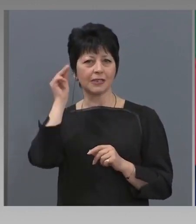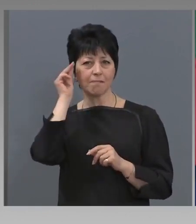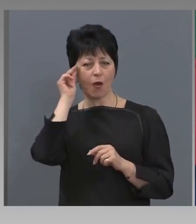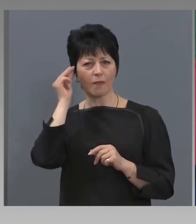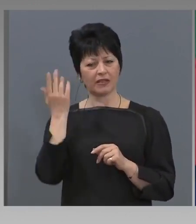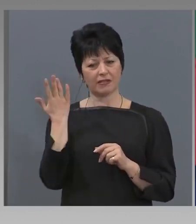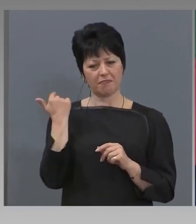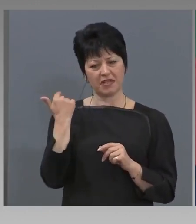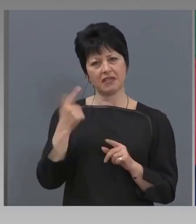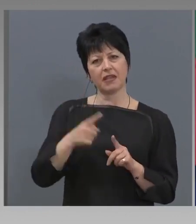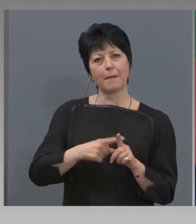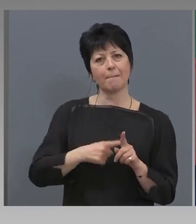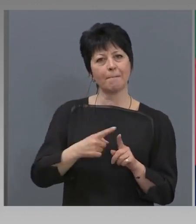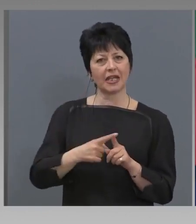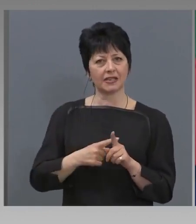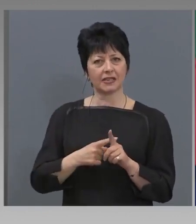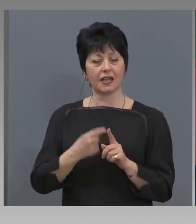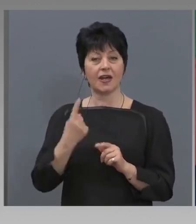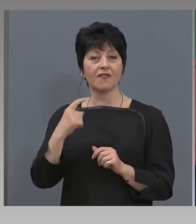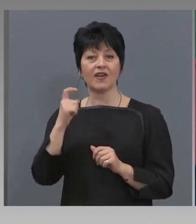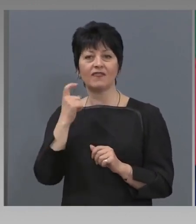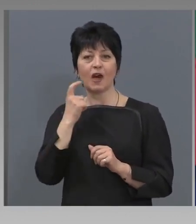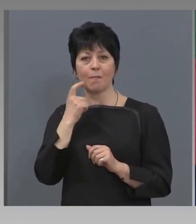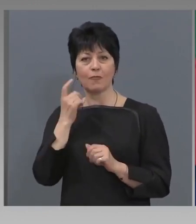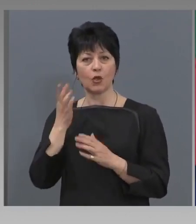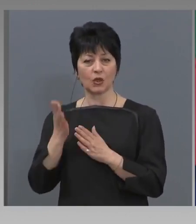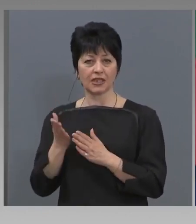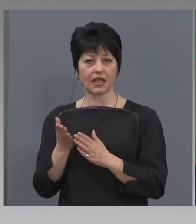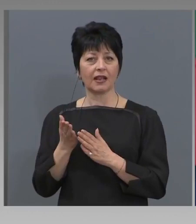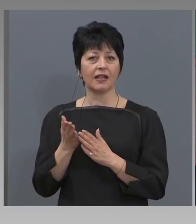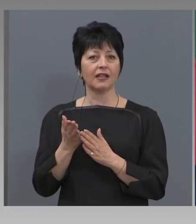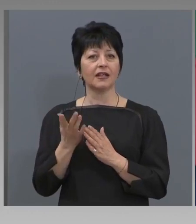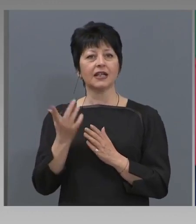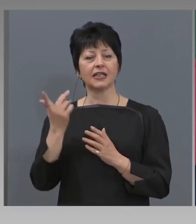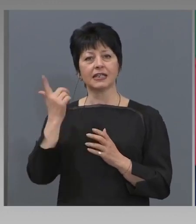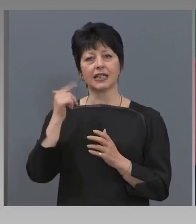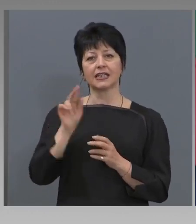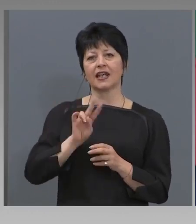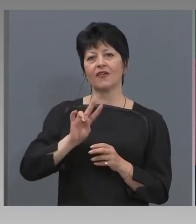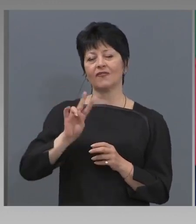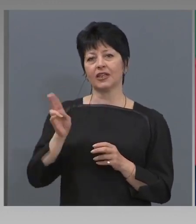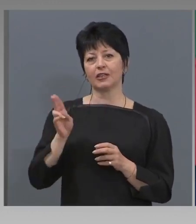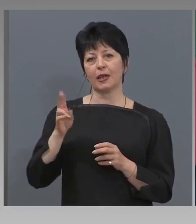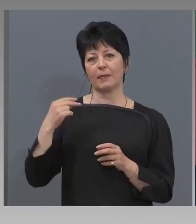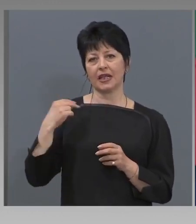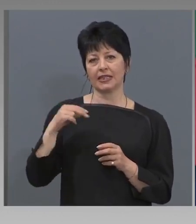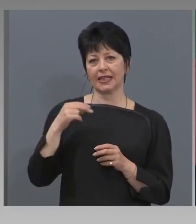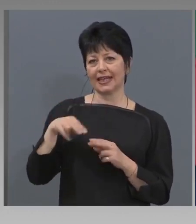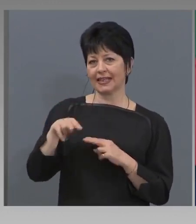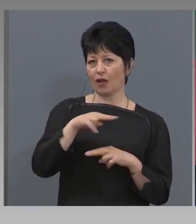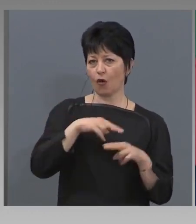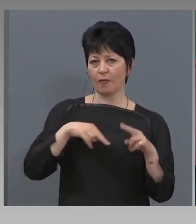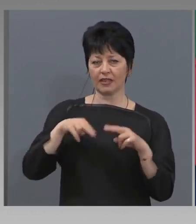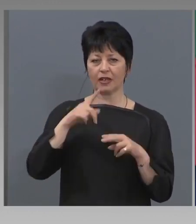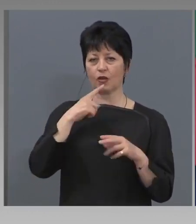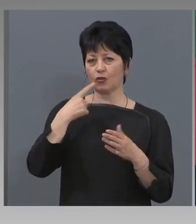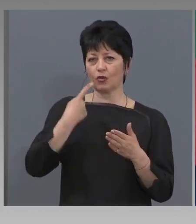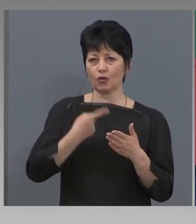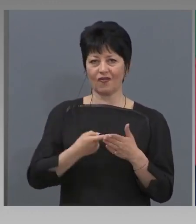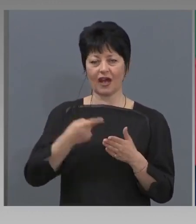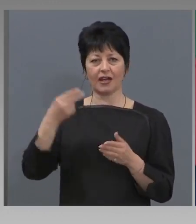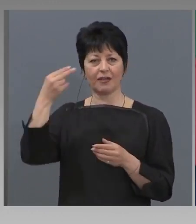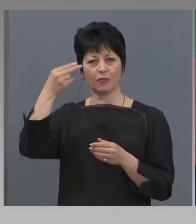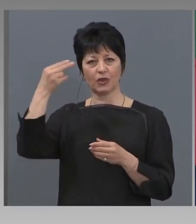преди няколко месеца в Брюксел, с вице-президента на комисията и отговарящ по темата